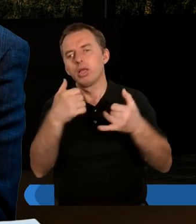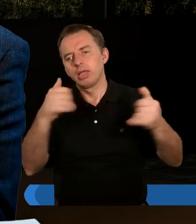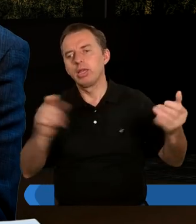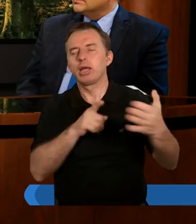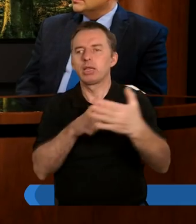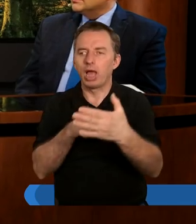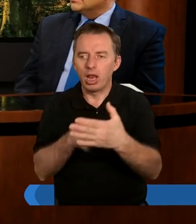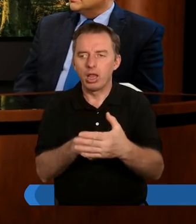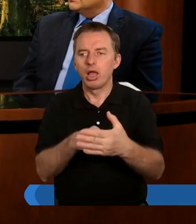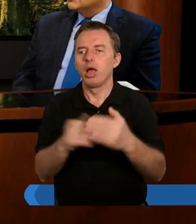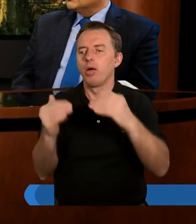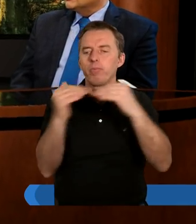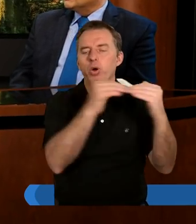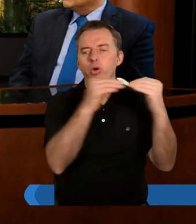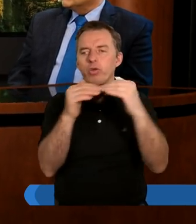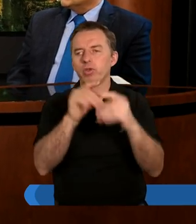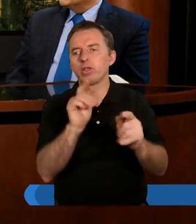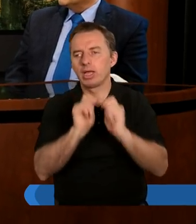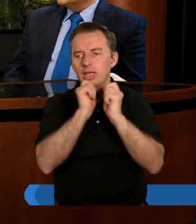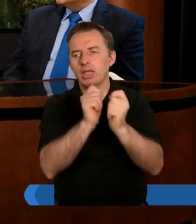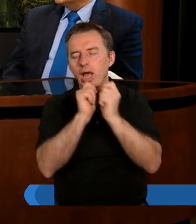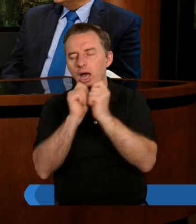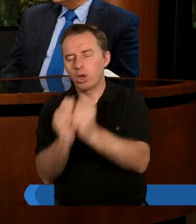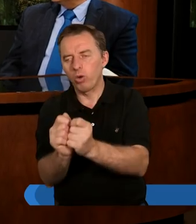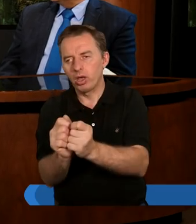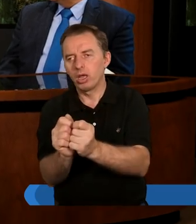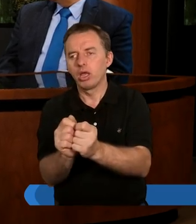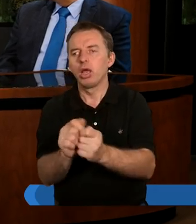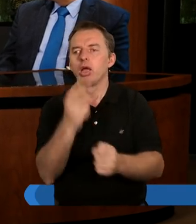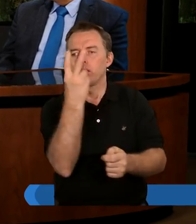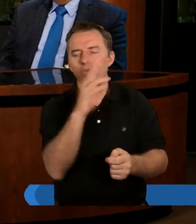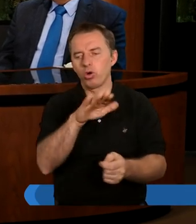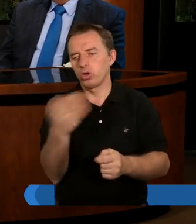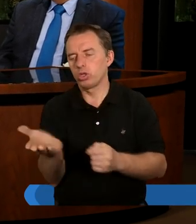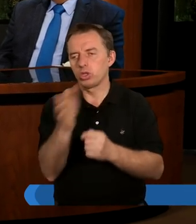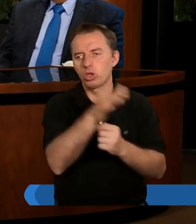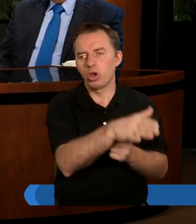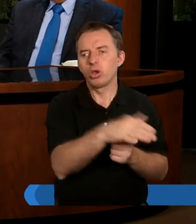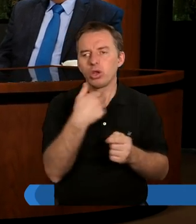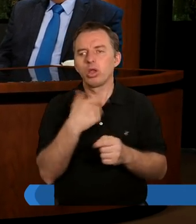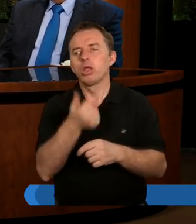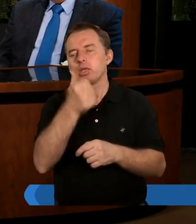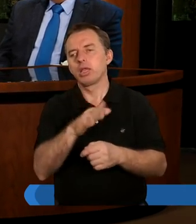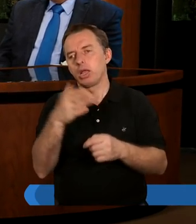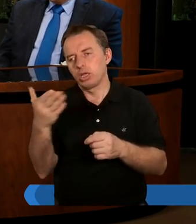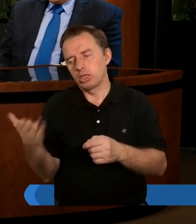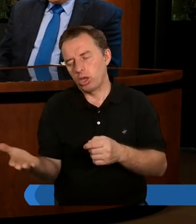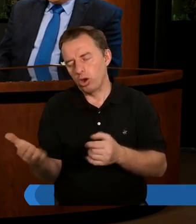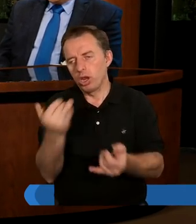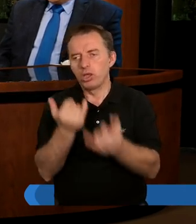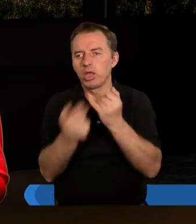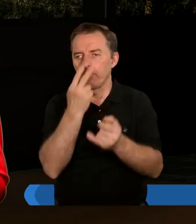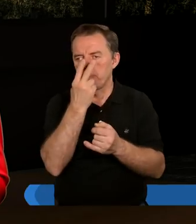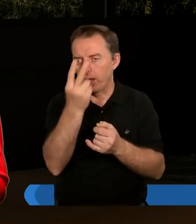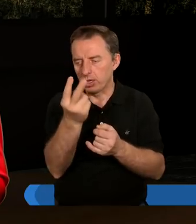celów. To porównywanie darów jakby z dwóch stron może powodować konflikty. Z jednej strony, jeżeli